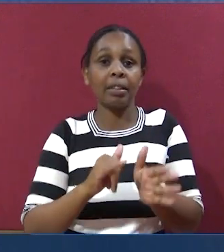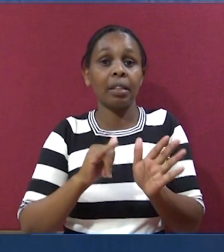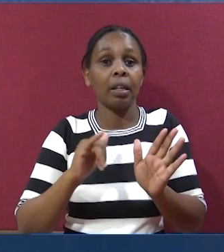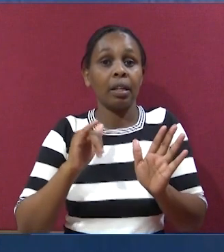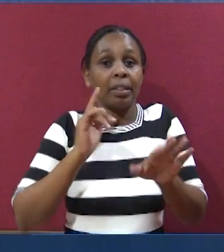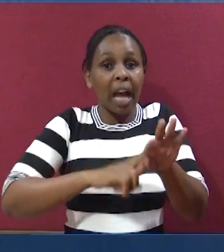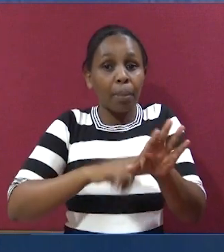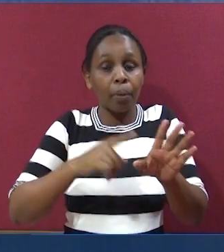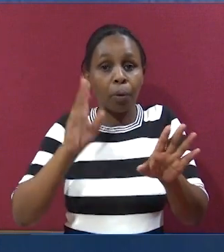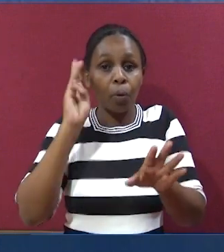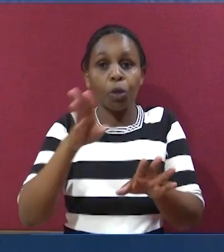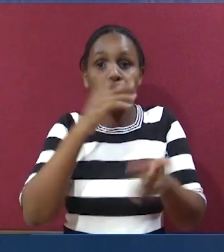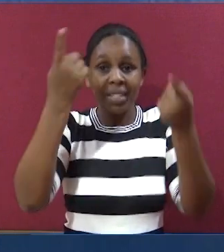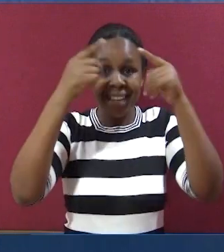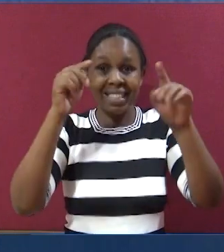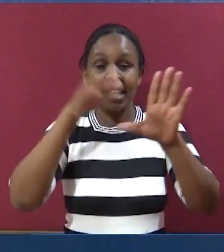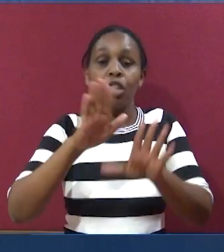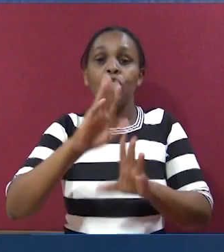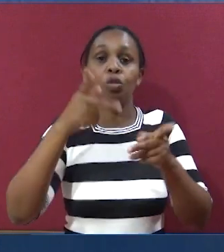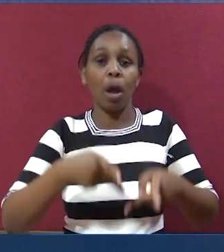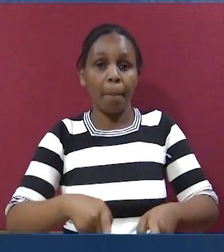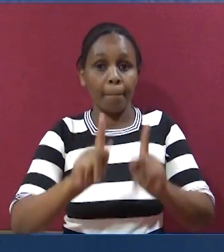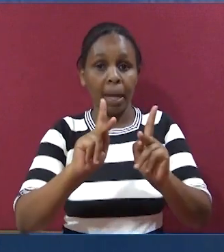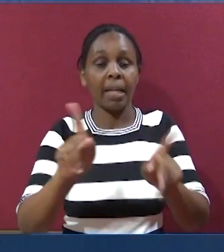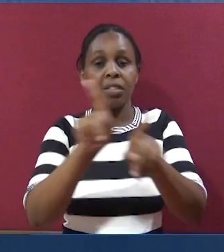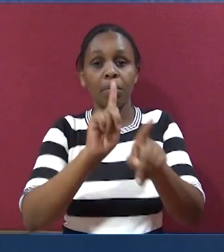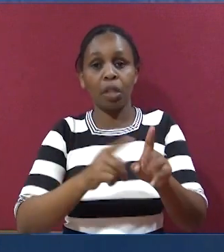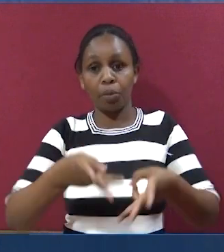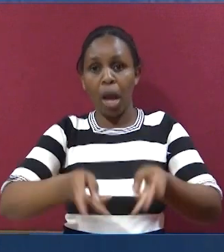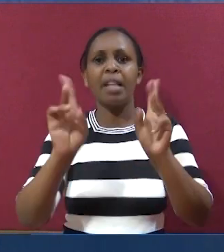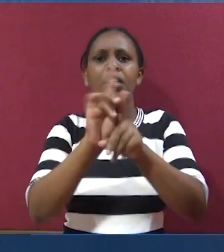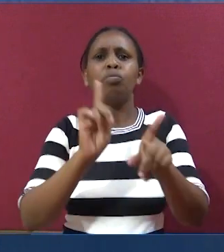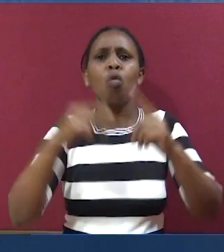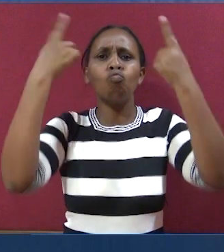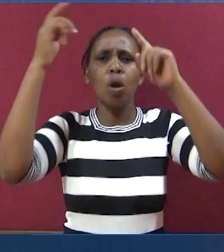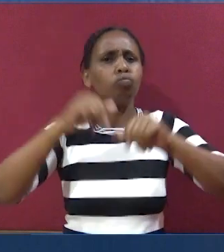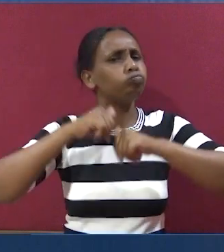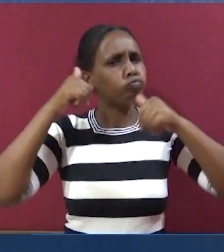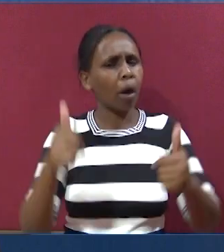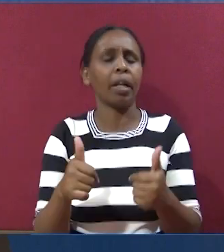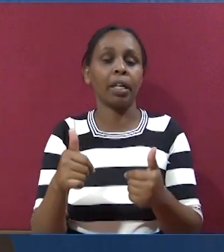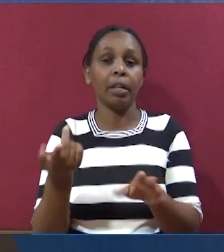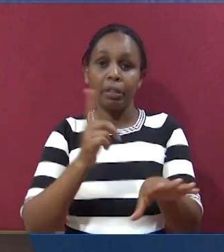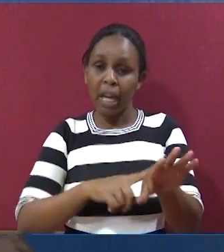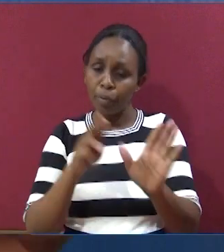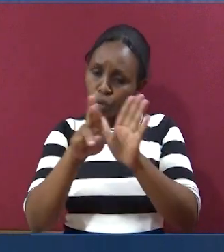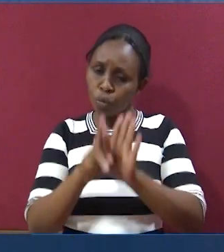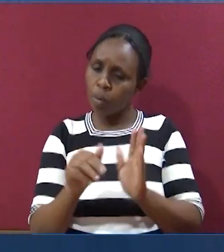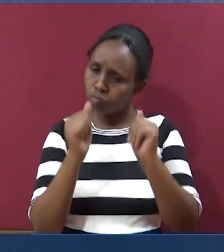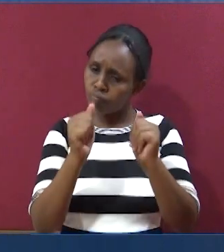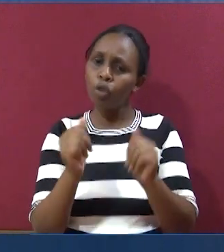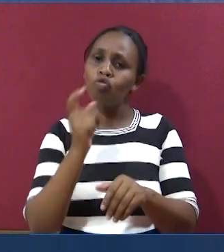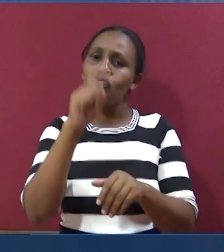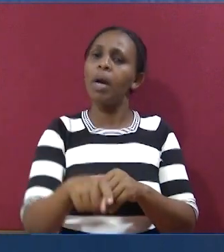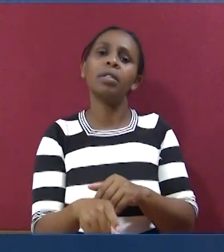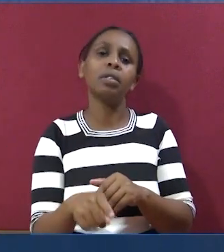Maana ndipo, utakapo fanikishwa, jia yako, kisha ndipo, utakapo stawi, sana. Anaambiwa ya kwamba